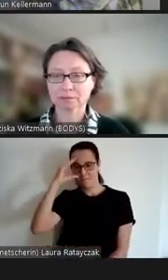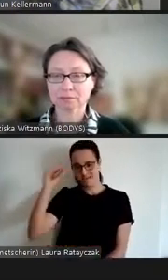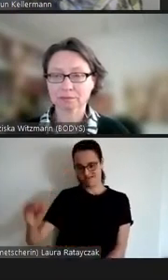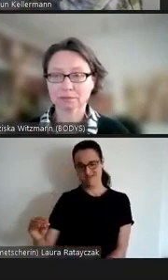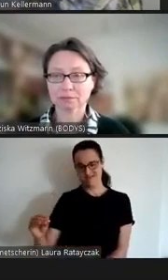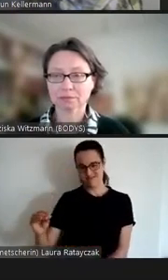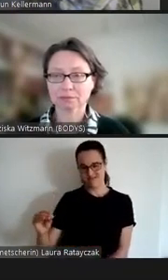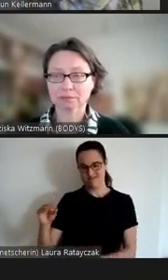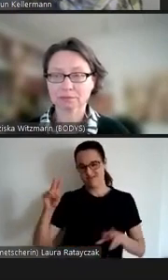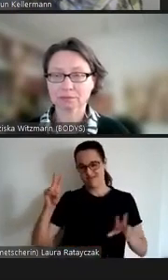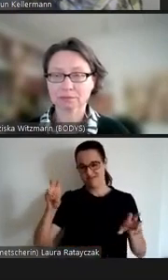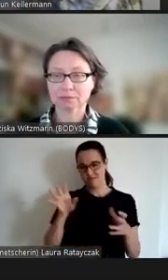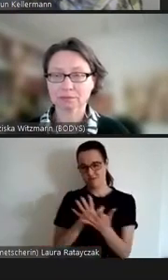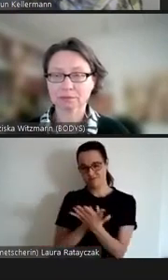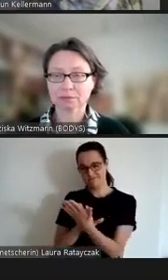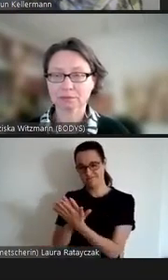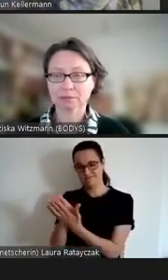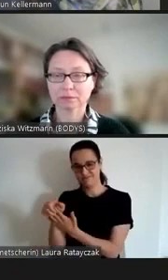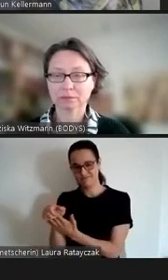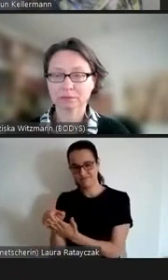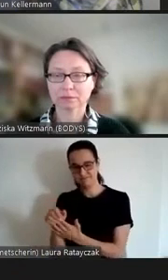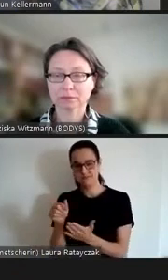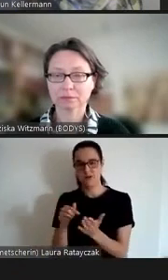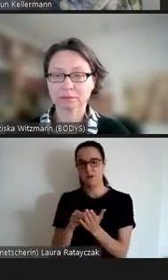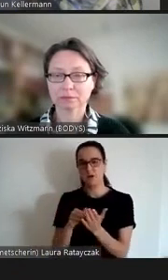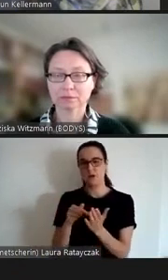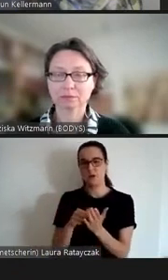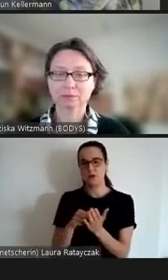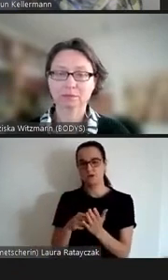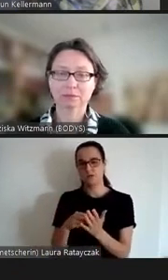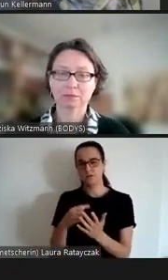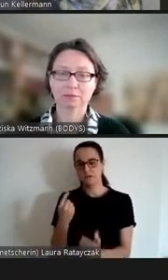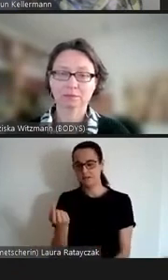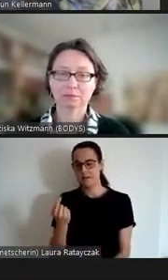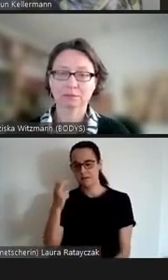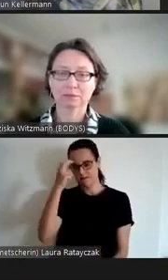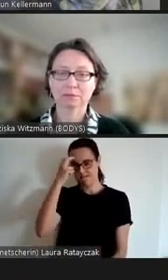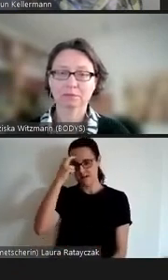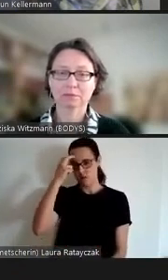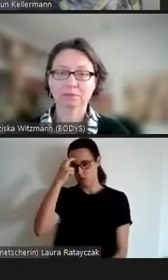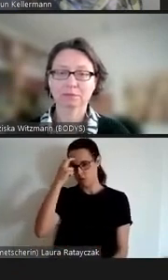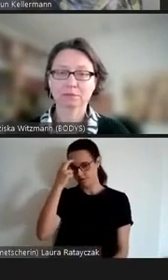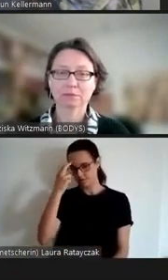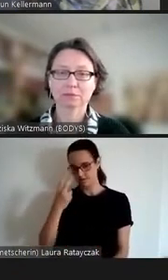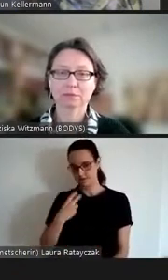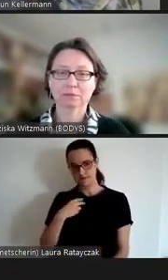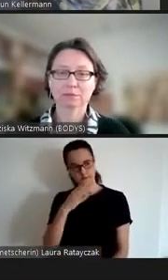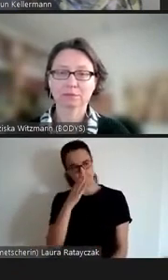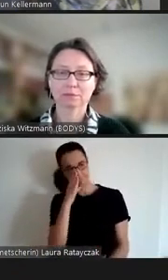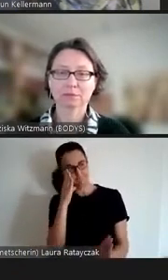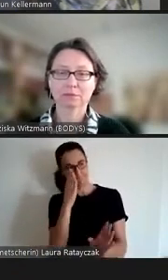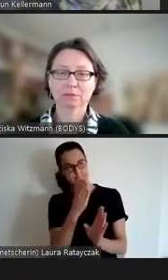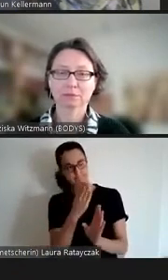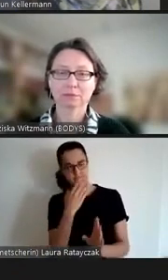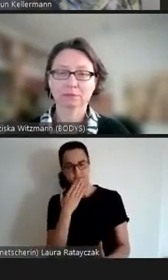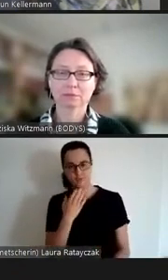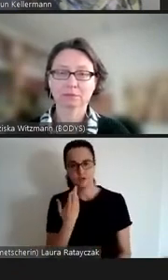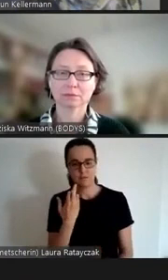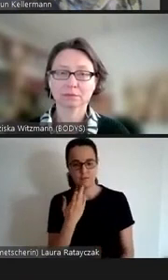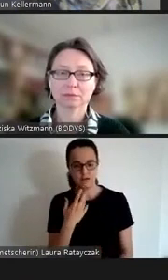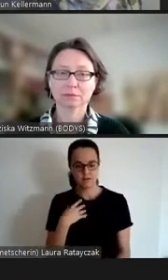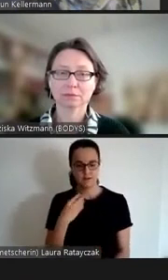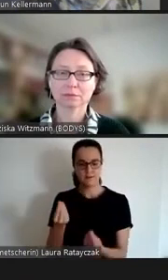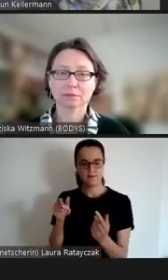topflastiges vernunftorientiertes Selbstkonzept instilliert